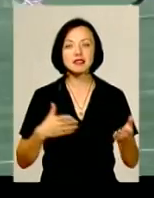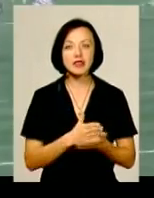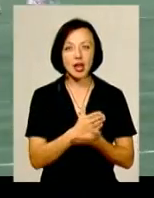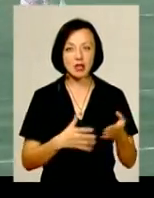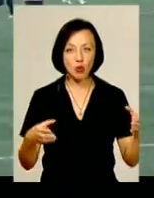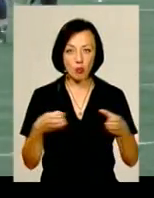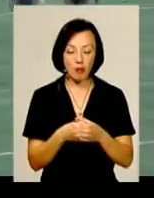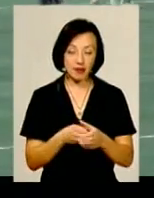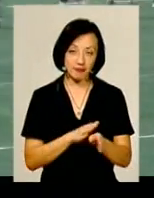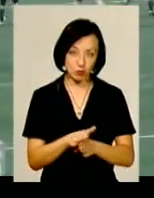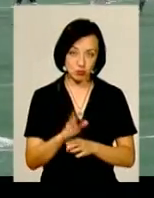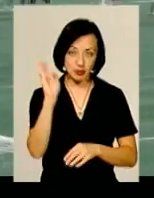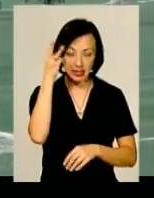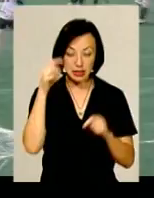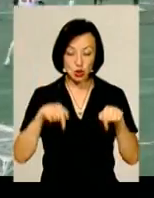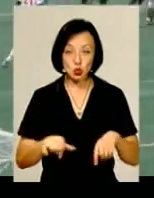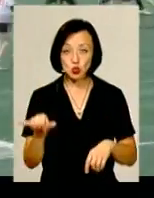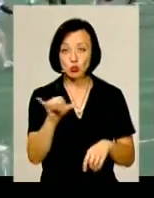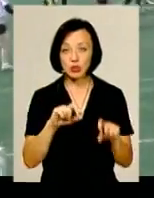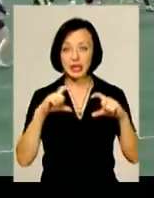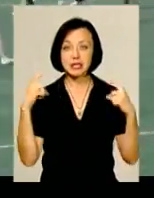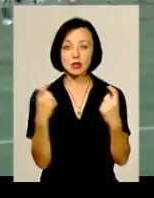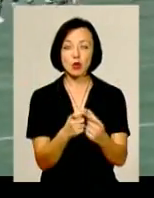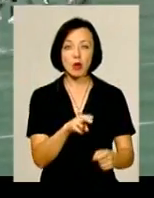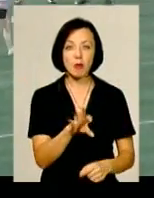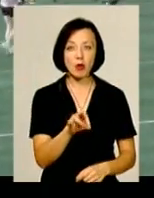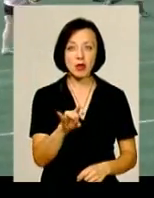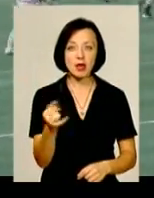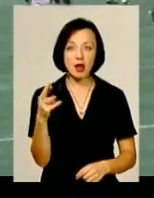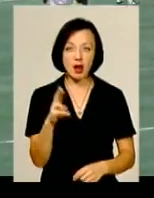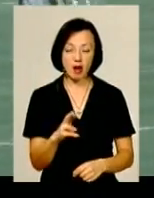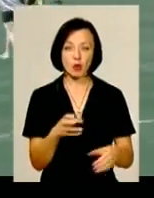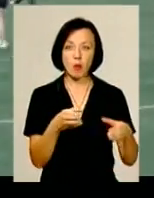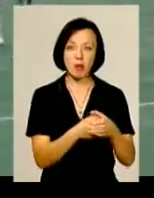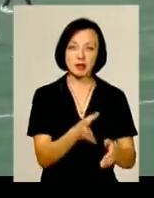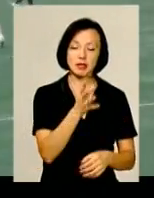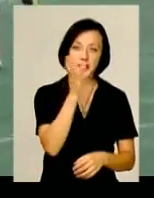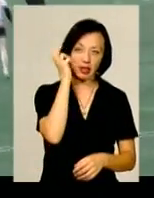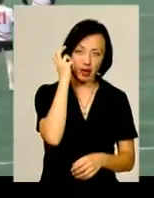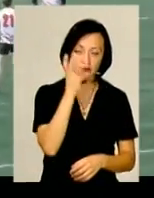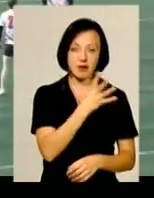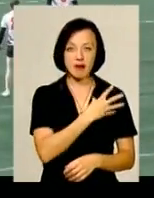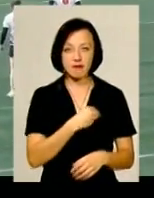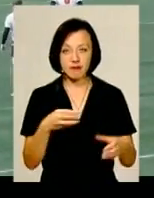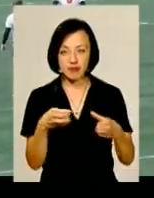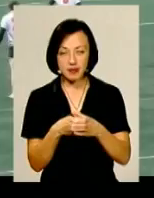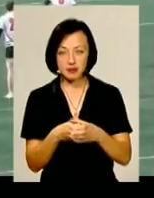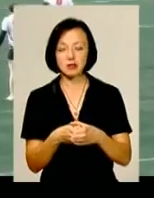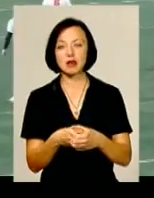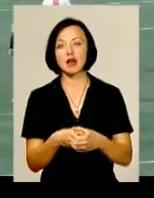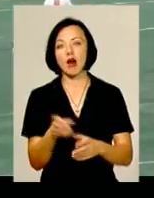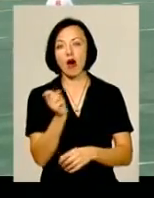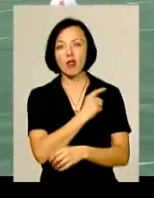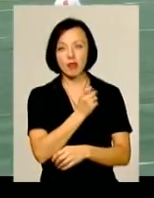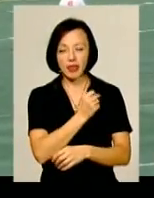відбудеться у Хмельницькому. Вже цієї суботи на стадіоні «Поділля» перемогу виборюватимуть регбісти зі столиці львівські «Сиві Леве»,